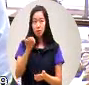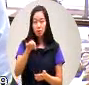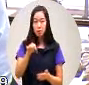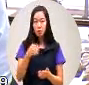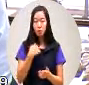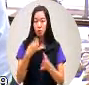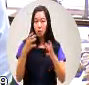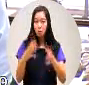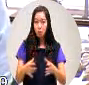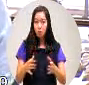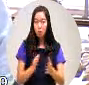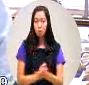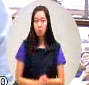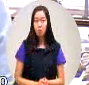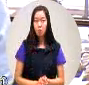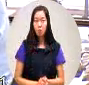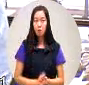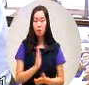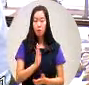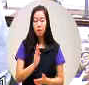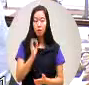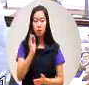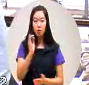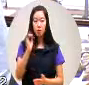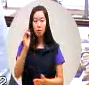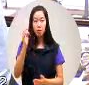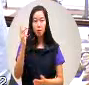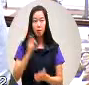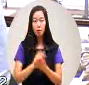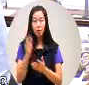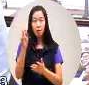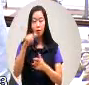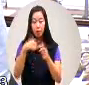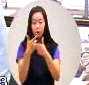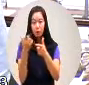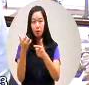办DIY的上课的地点